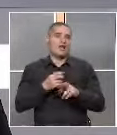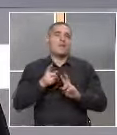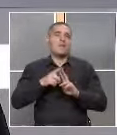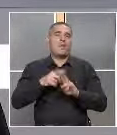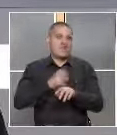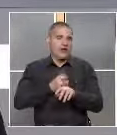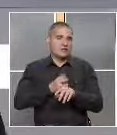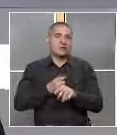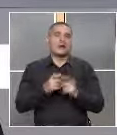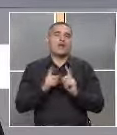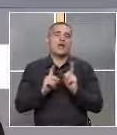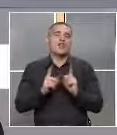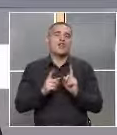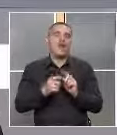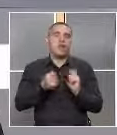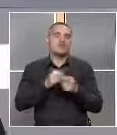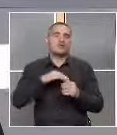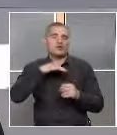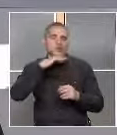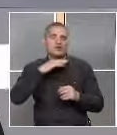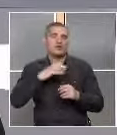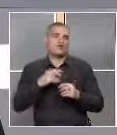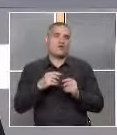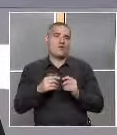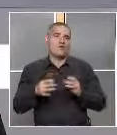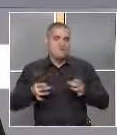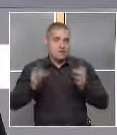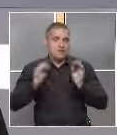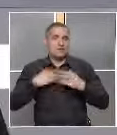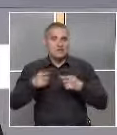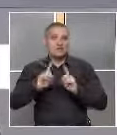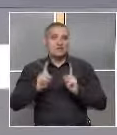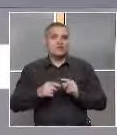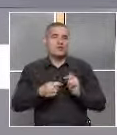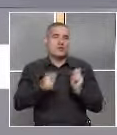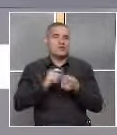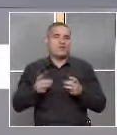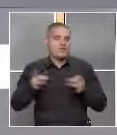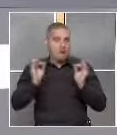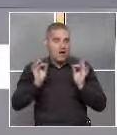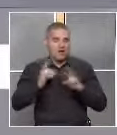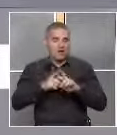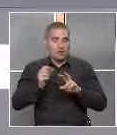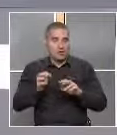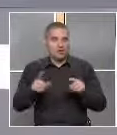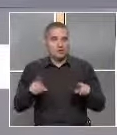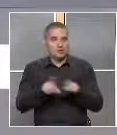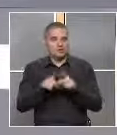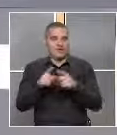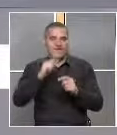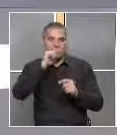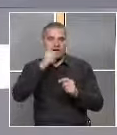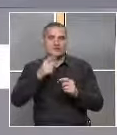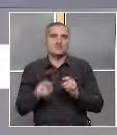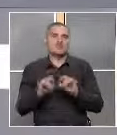не обръщат достатъчно внимание. Има такива, които не обръщат внимание им. Но също така е важно